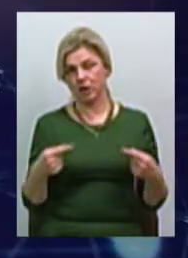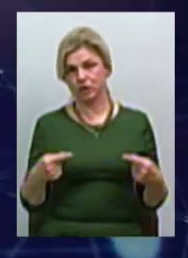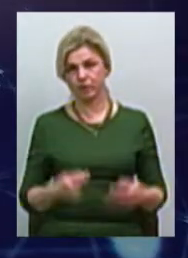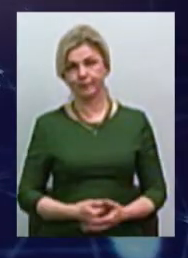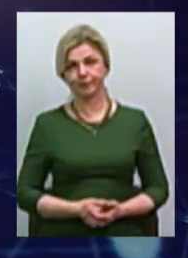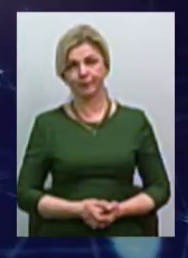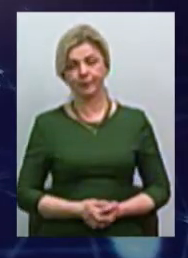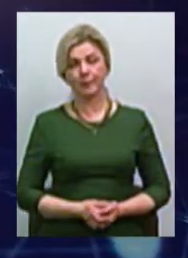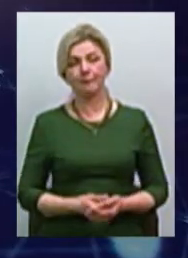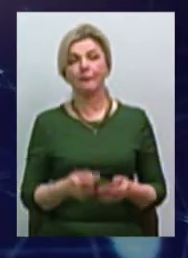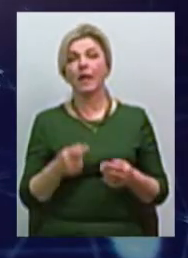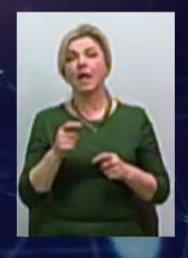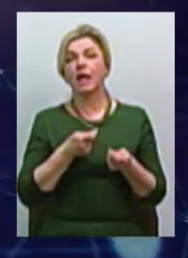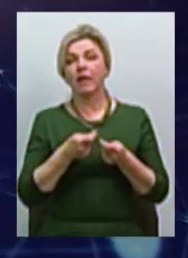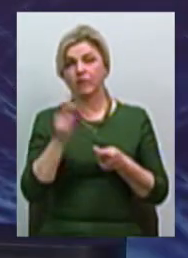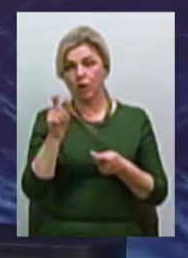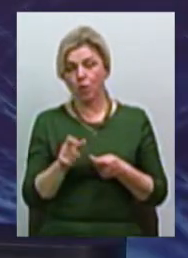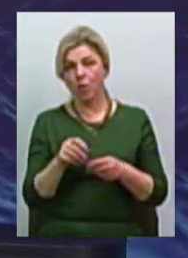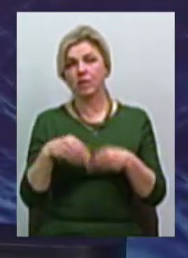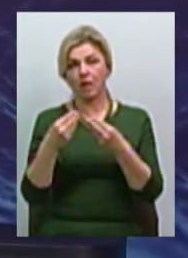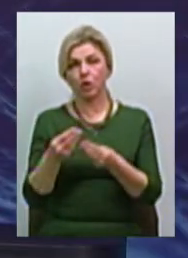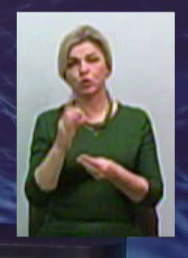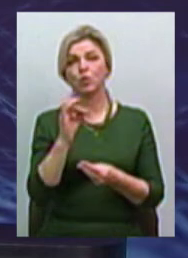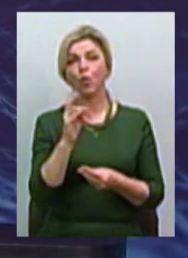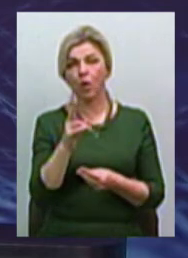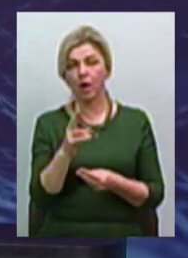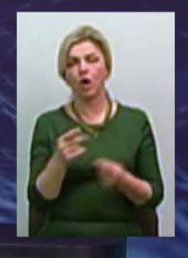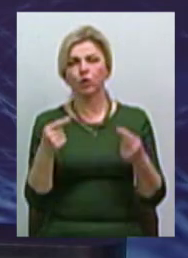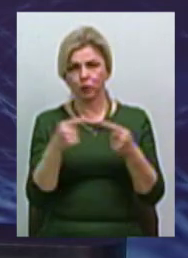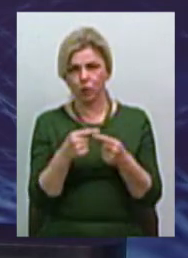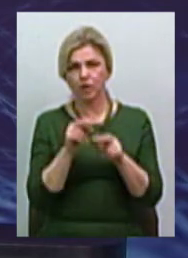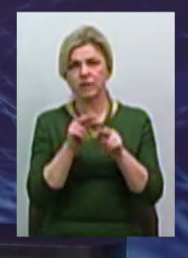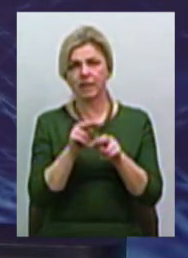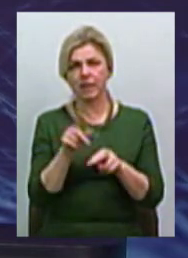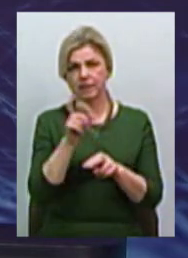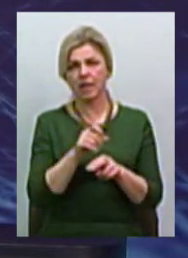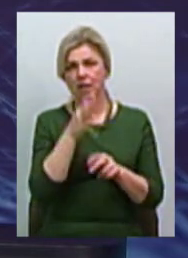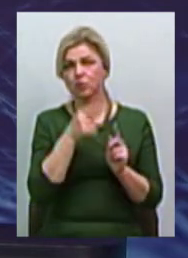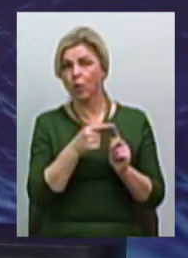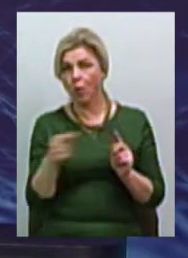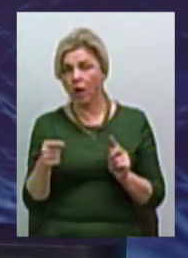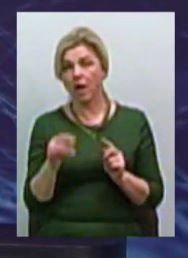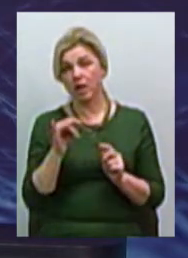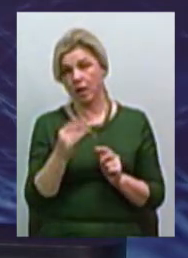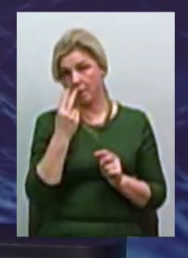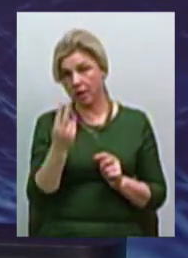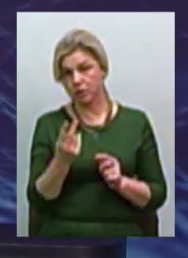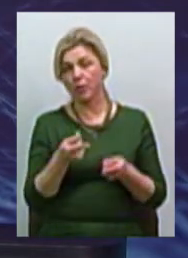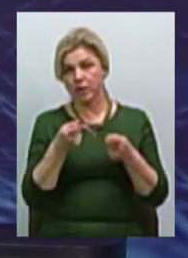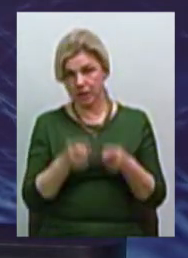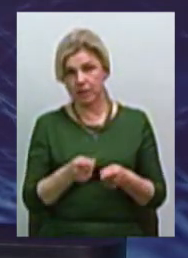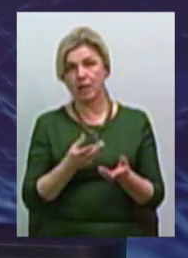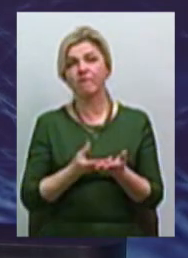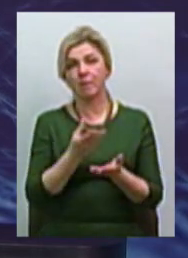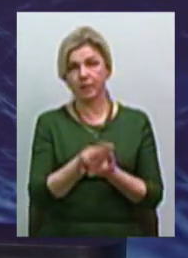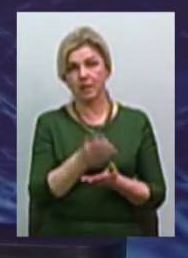То відповідно керівнику надається термін, чітко відслідковується цей термін. І ми бачимо зазвичай, дійсно виплачується